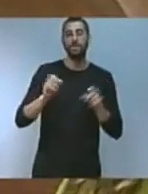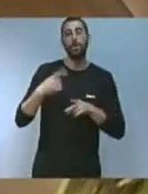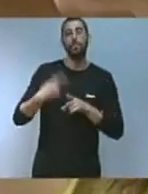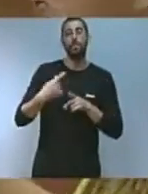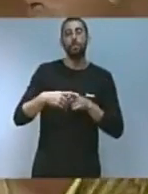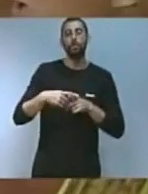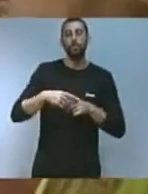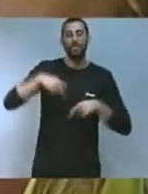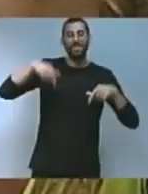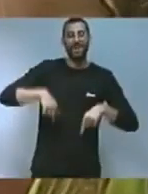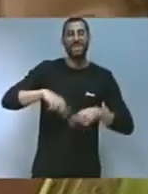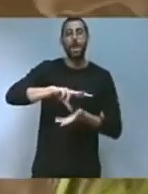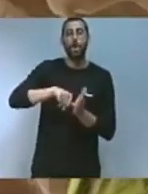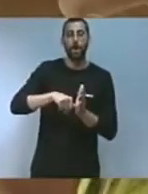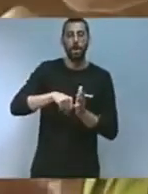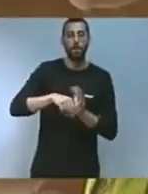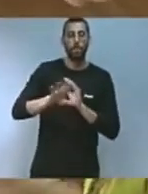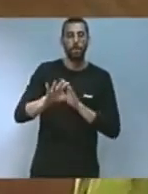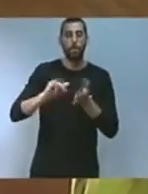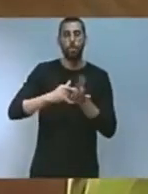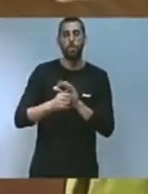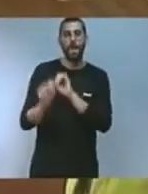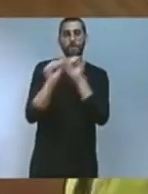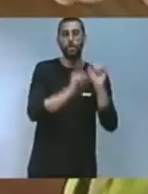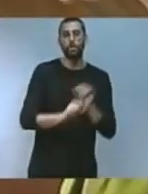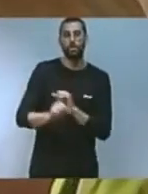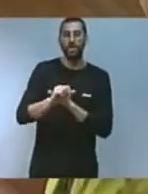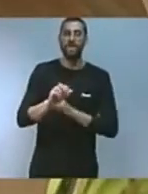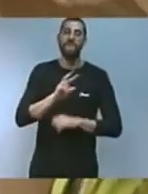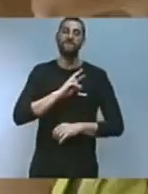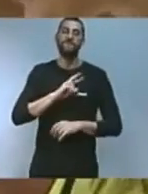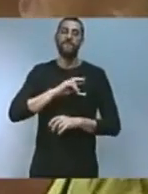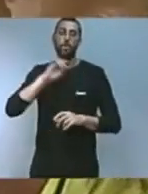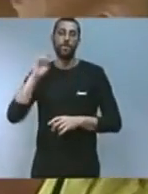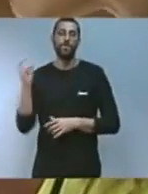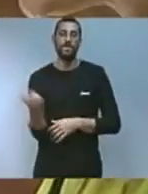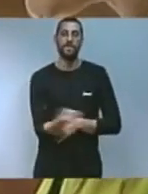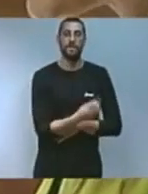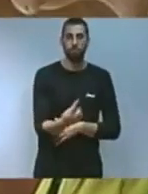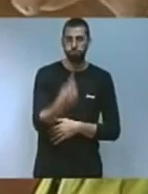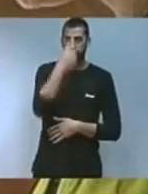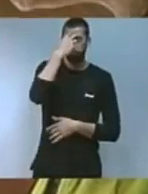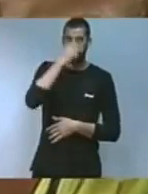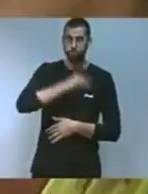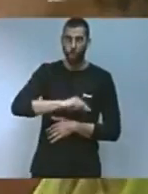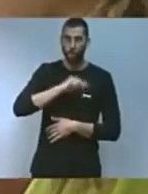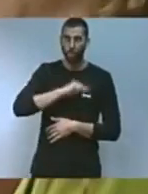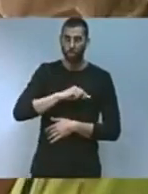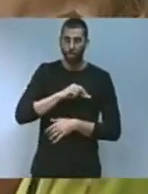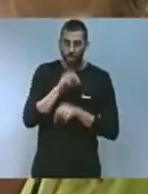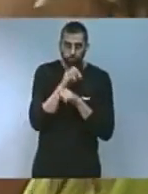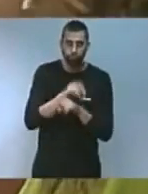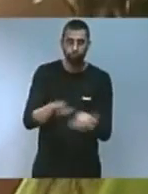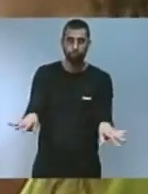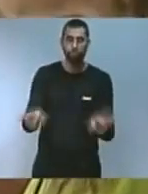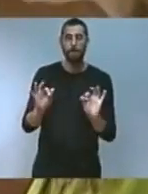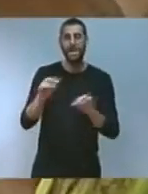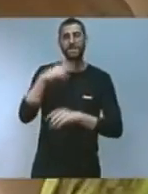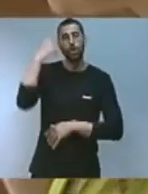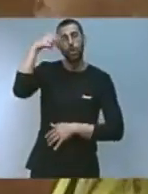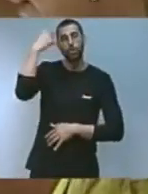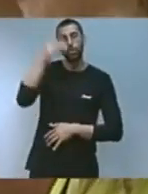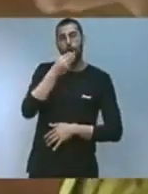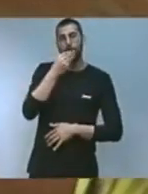sobretot un pla de protecció i defensa de la biodiversitat de crear consciència i valorar la nostra cultura alimentària amb el